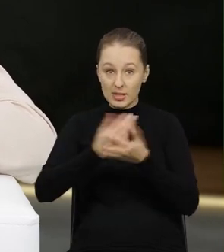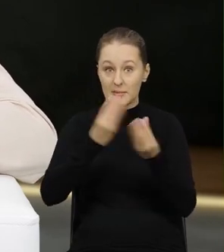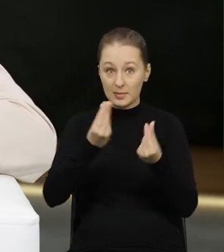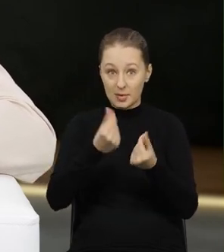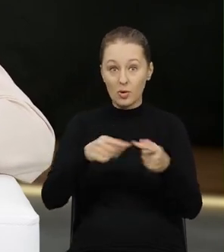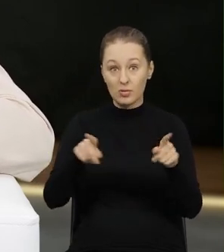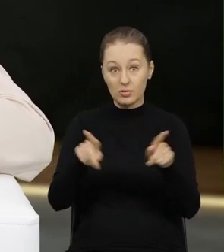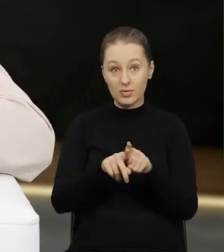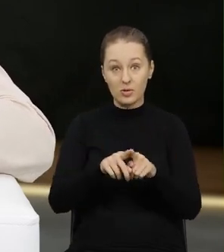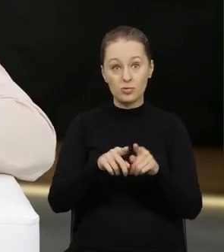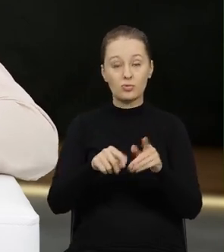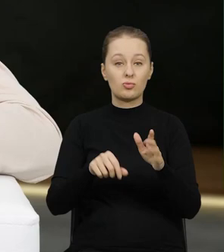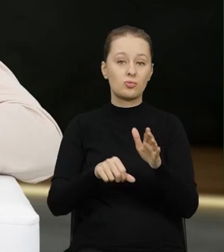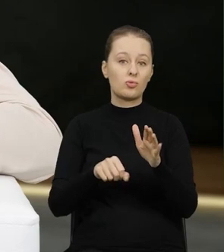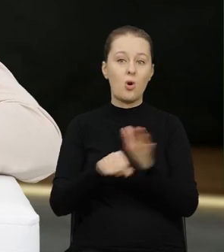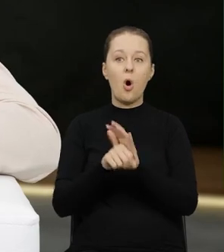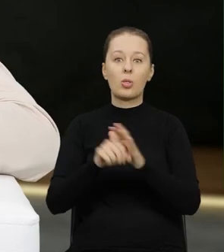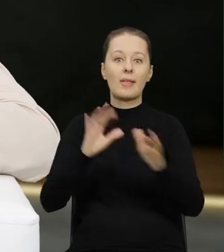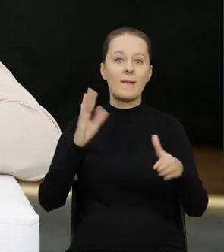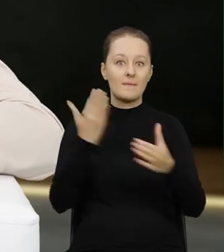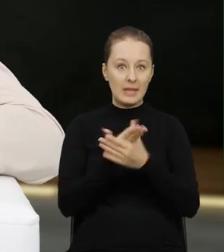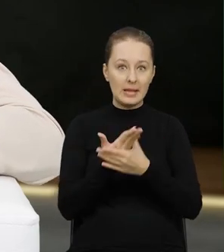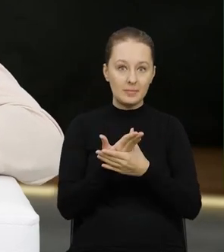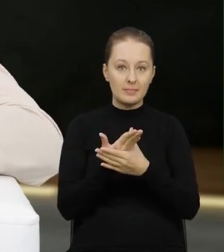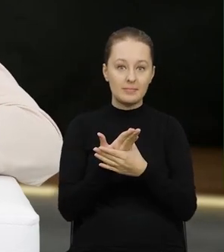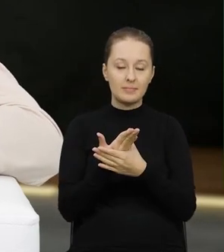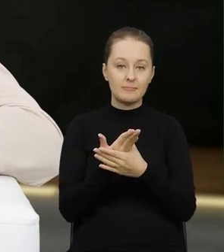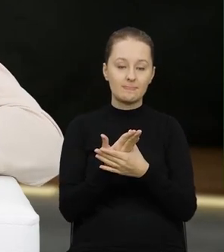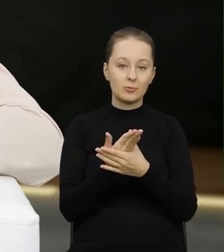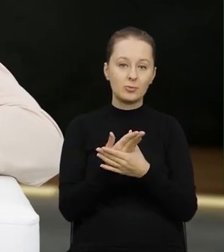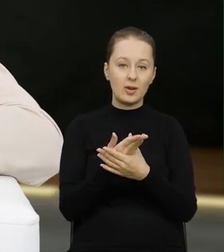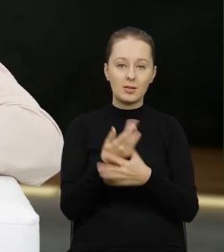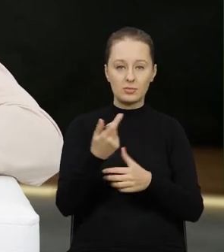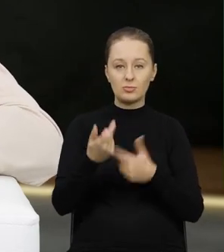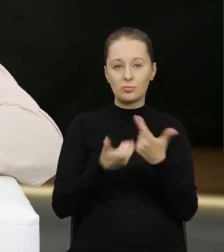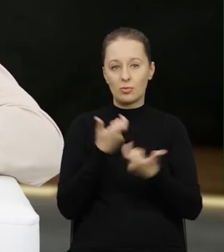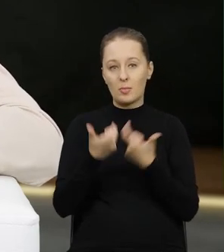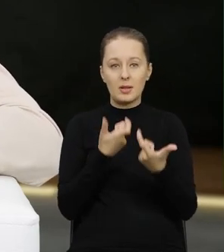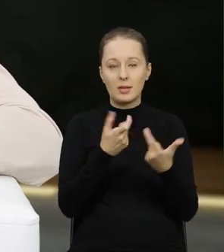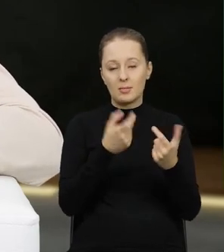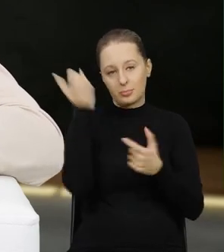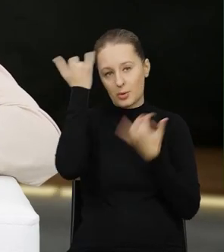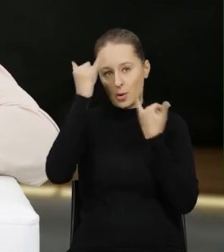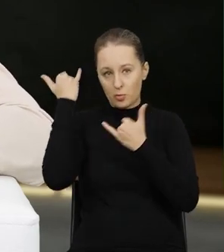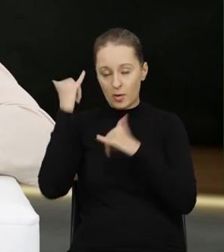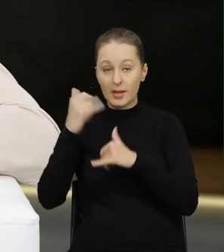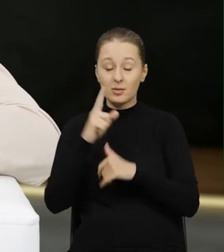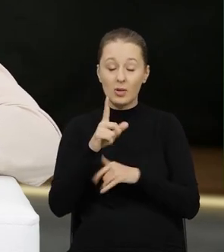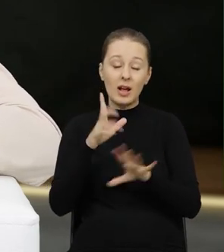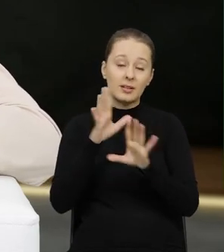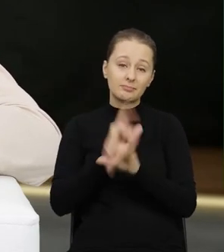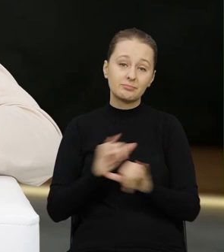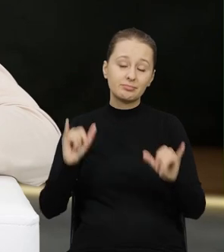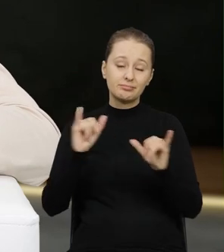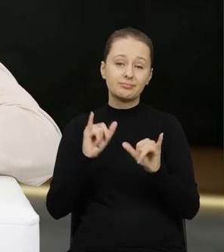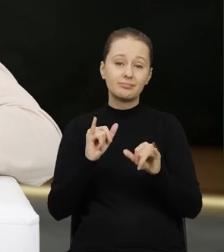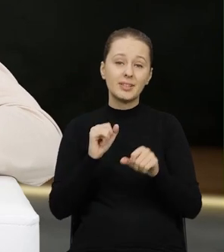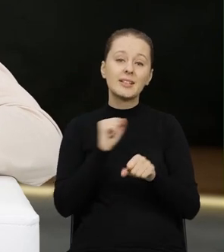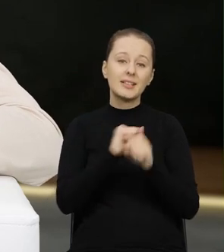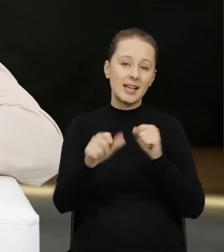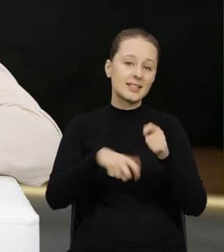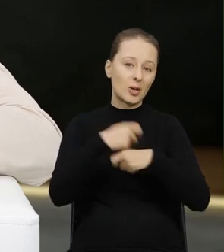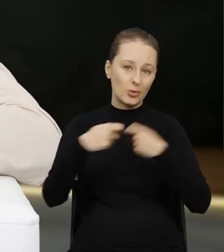przedsiębiorców, którzy dopuścili się naruszeń. No ale tak, szczęśliwie